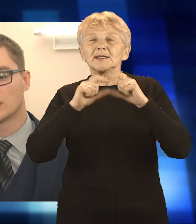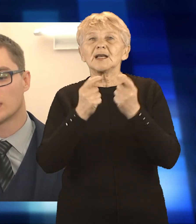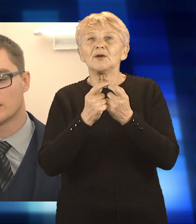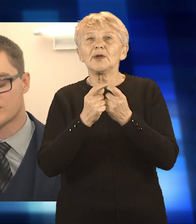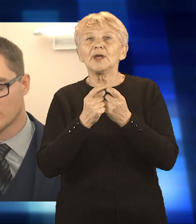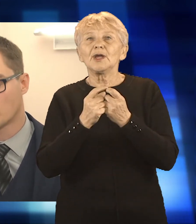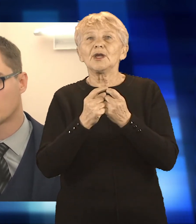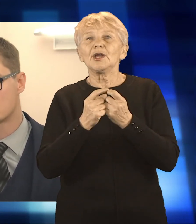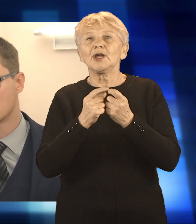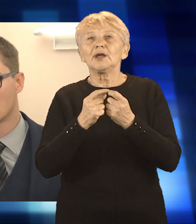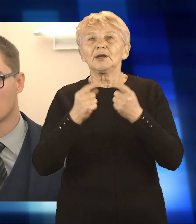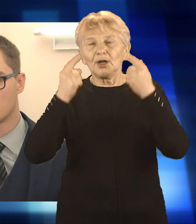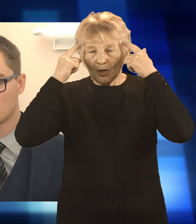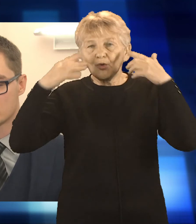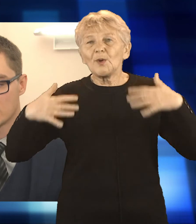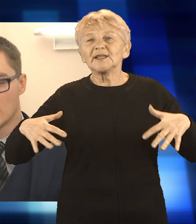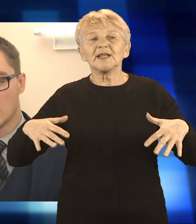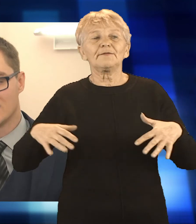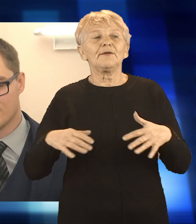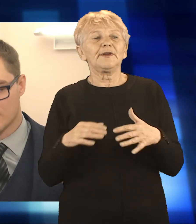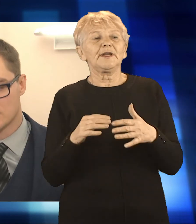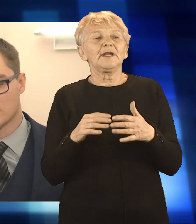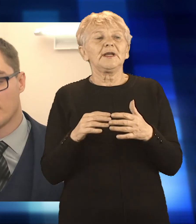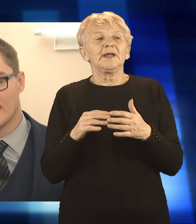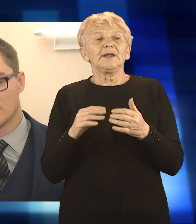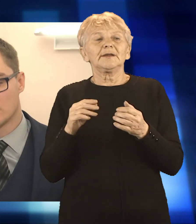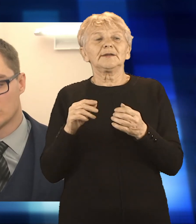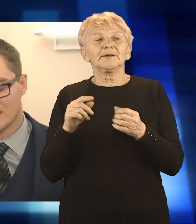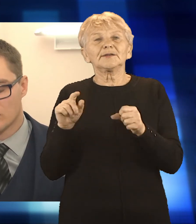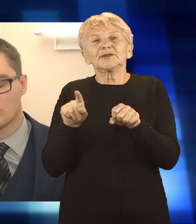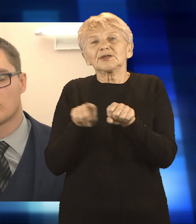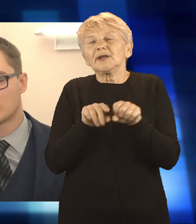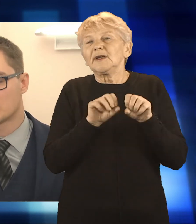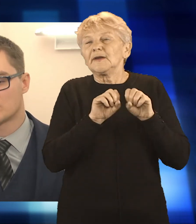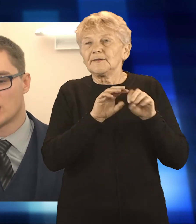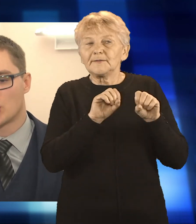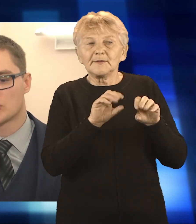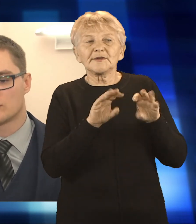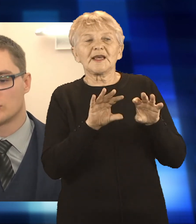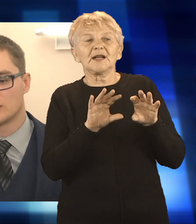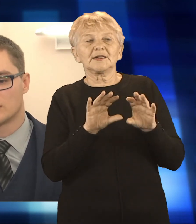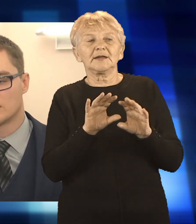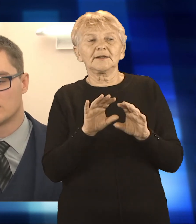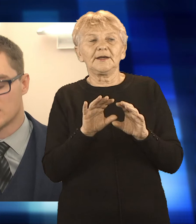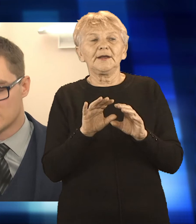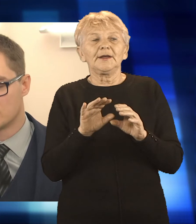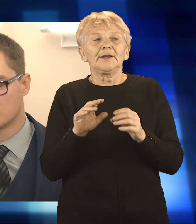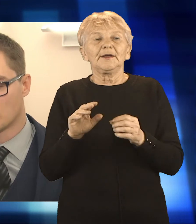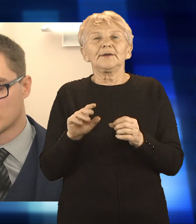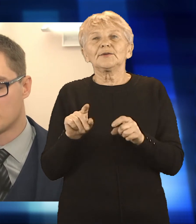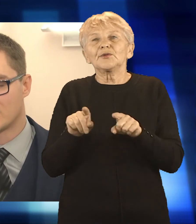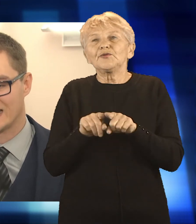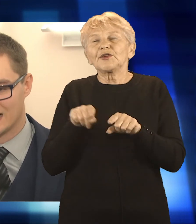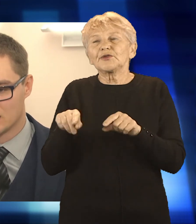przewlekła obturacyjna choroba płuc, infekcje. Dodatkowo wpływa też na rozwój dzieci